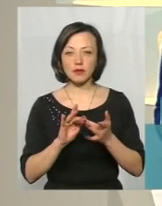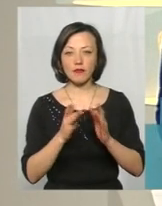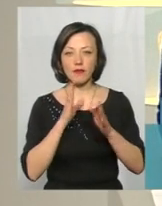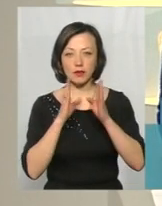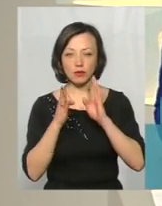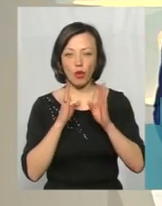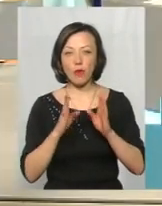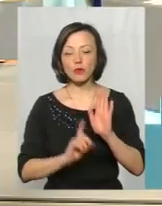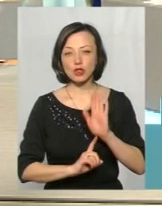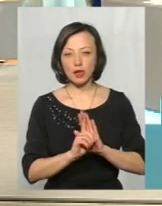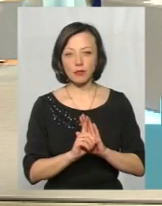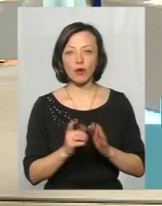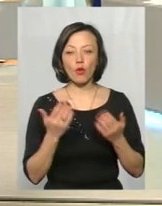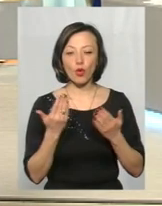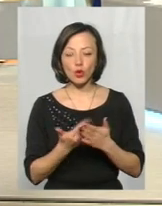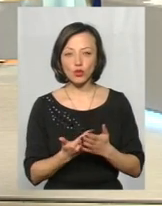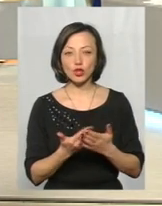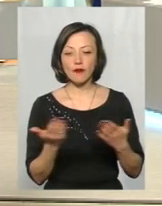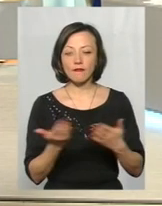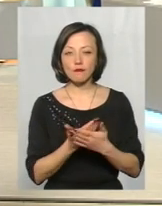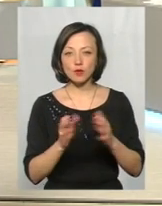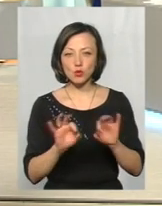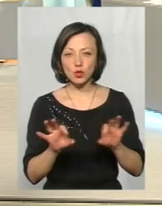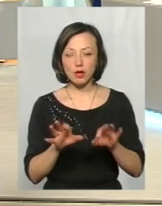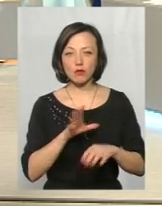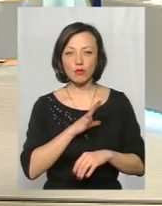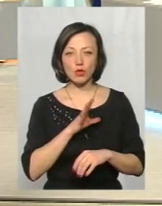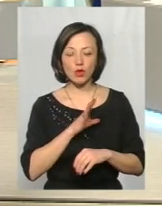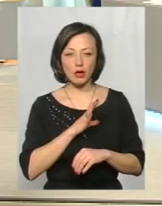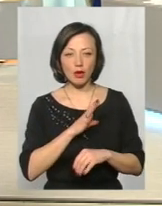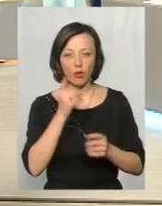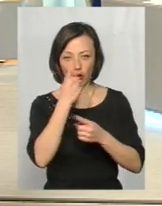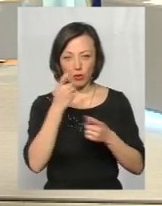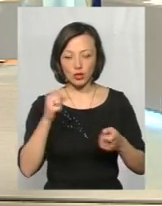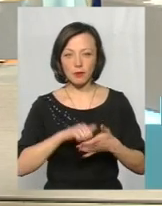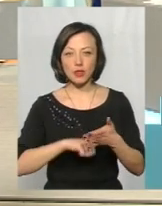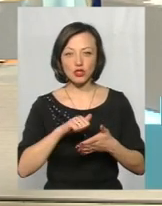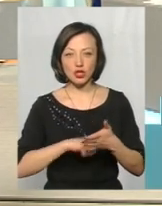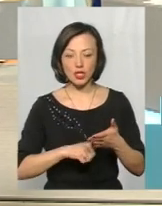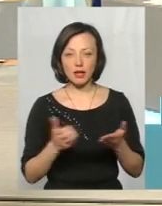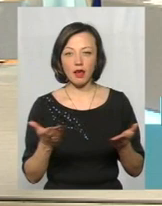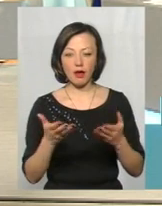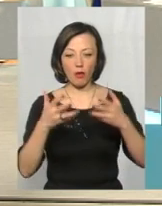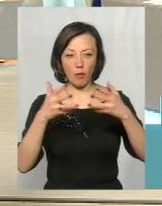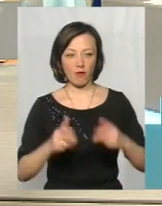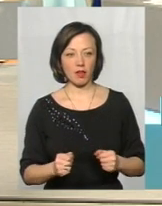Фейсбука. починаємо. Отож, у сюжеті були оголошені причини, через які